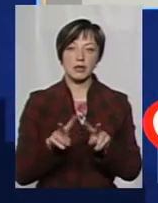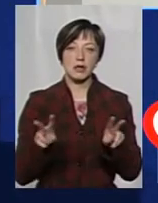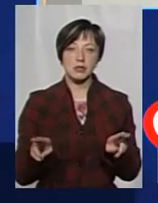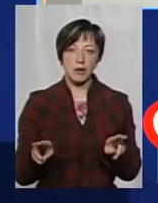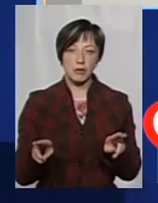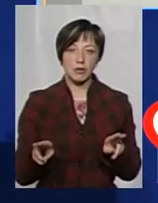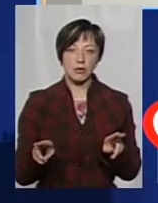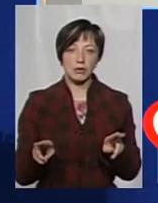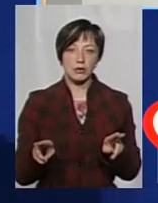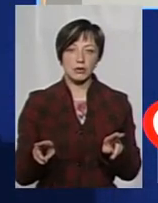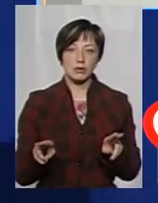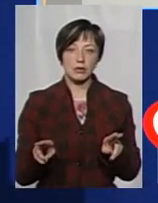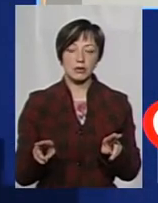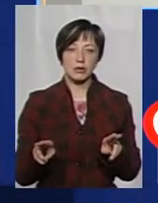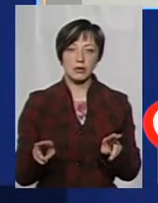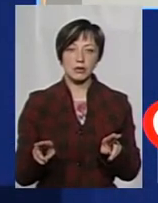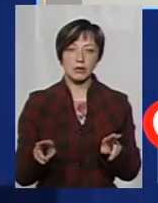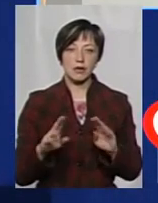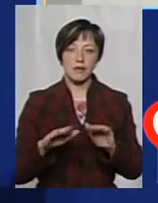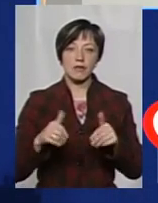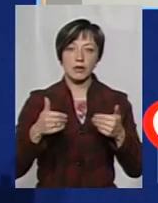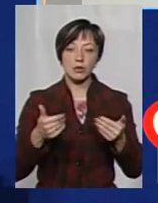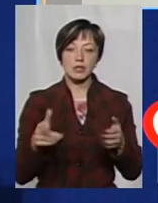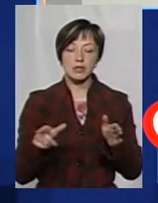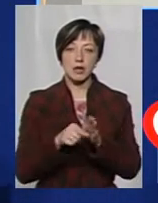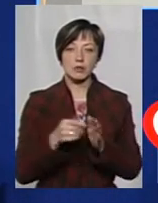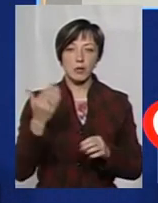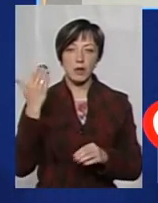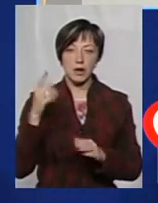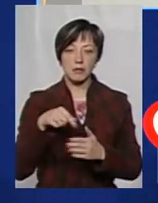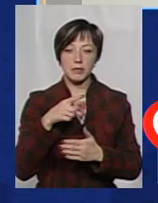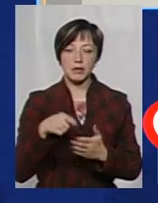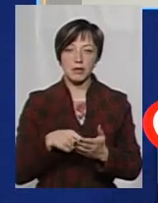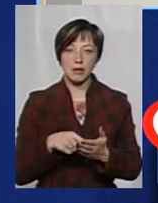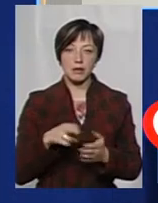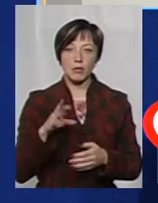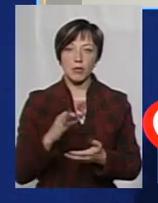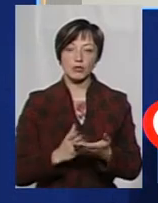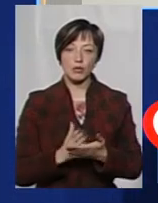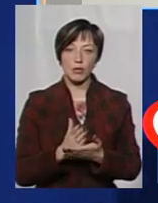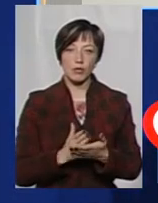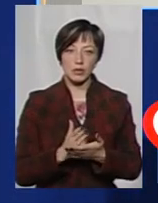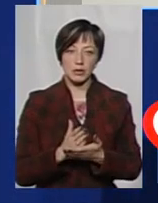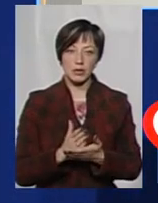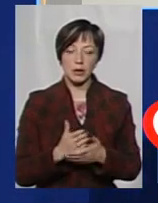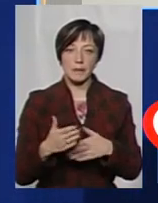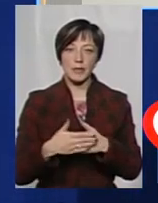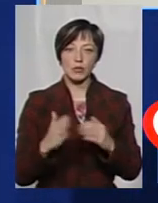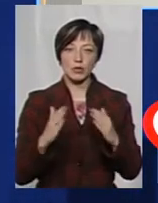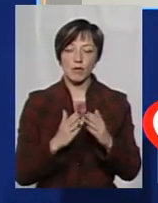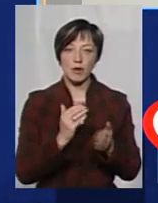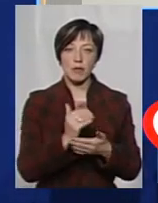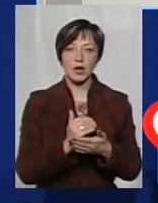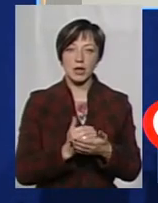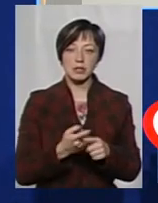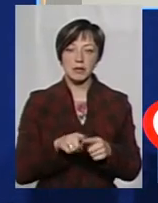виноситься разом з попереднім моїм питанням, що я задавав по обслуговуванню ОСББ. І